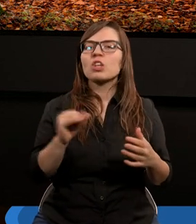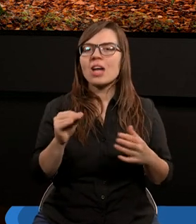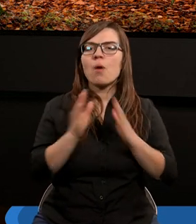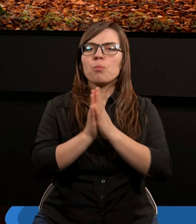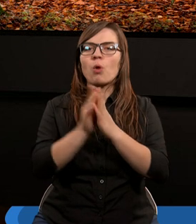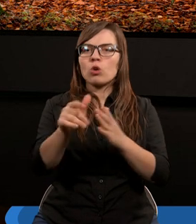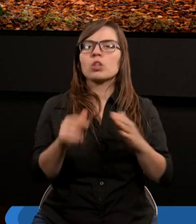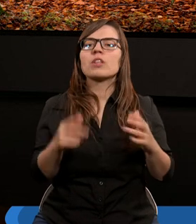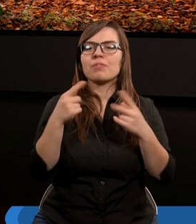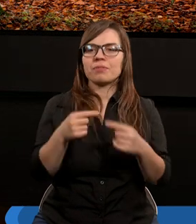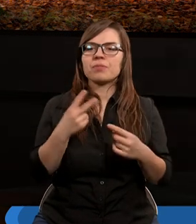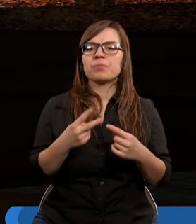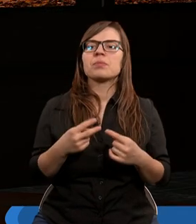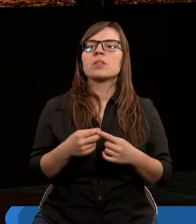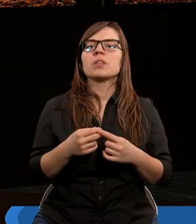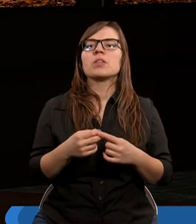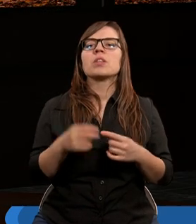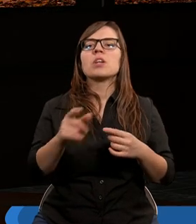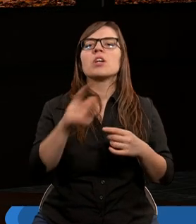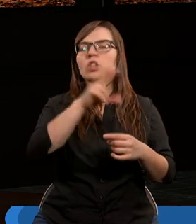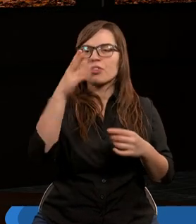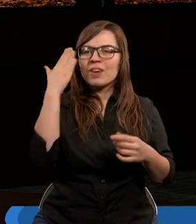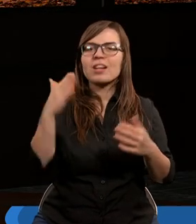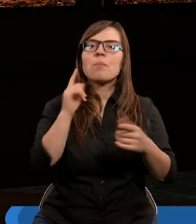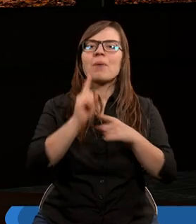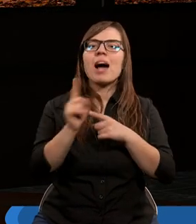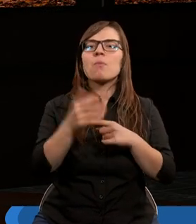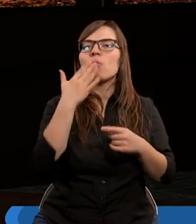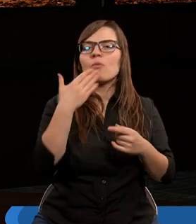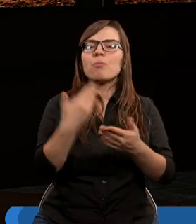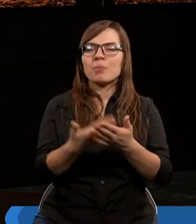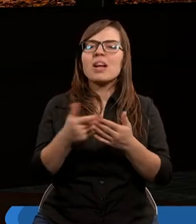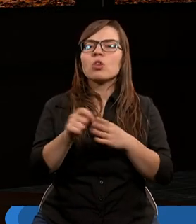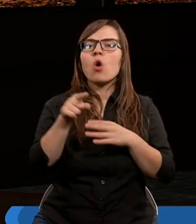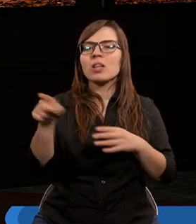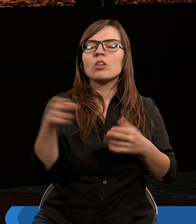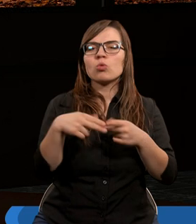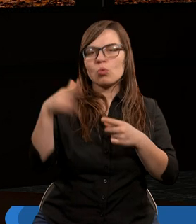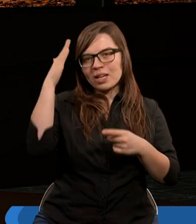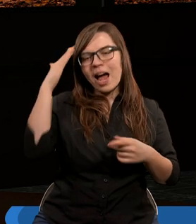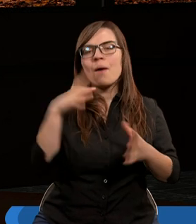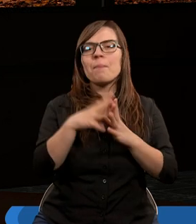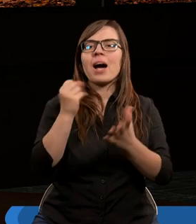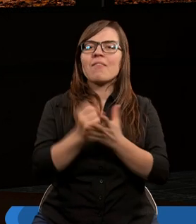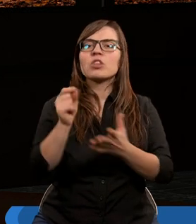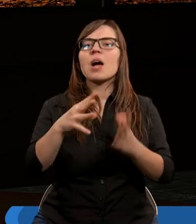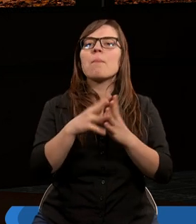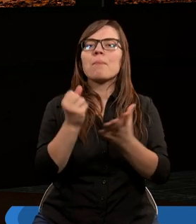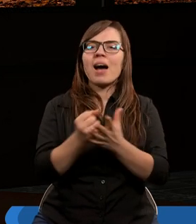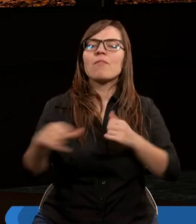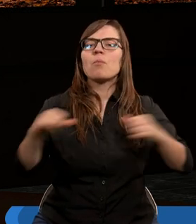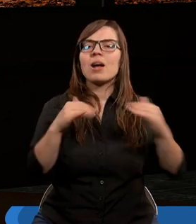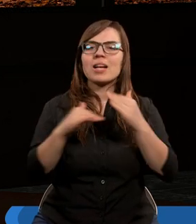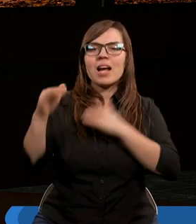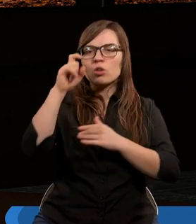do szóstego wiersza. Czyż nie wiecie bracia, a mówię przecież do tych, którzy znają prawo, że prawo